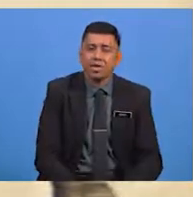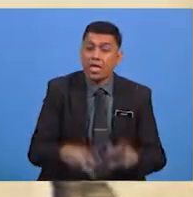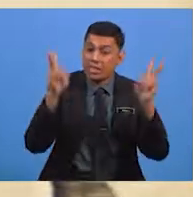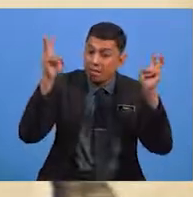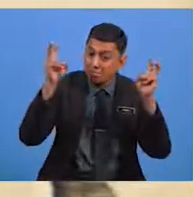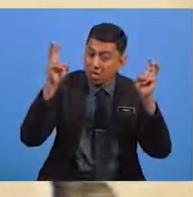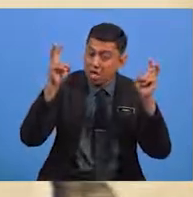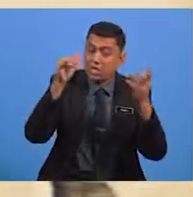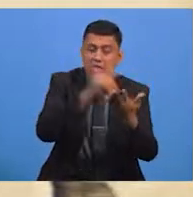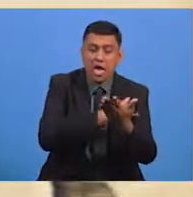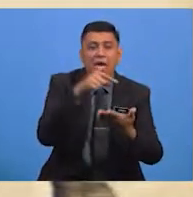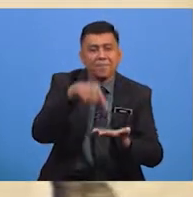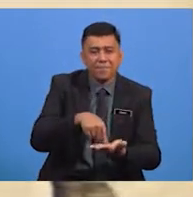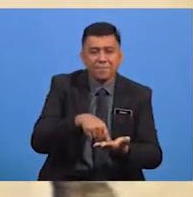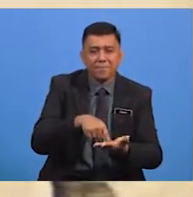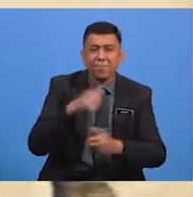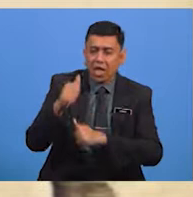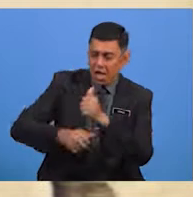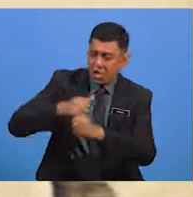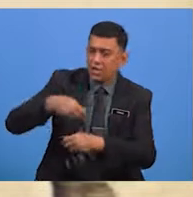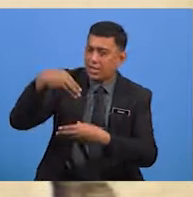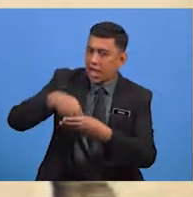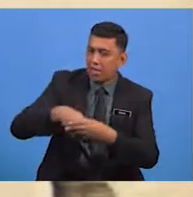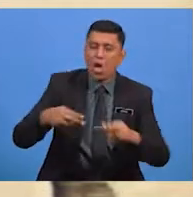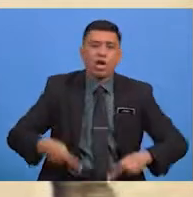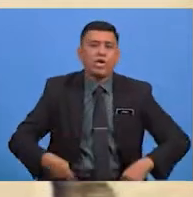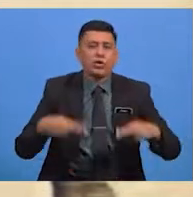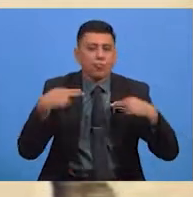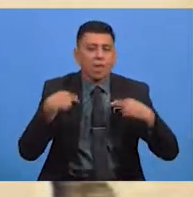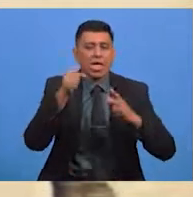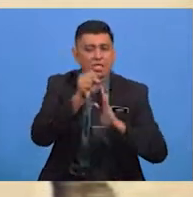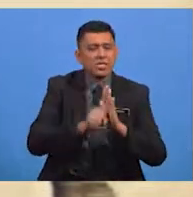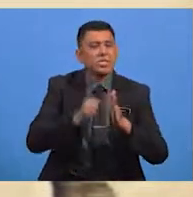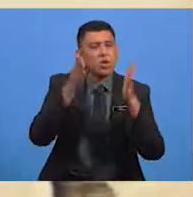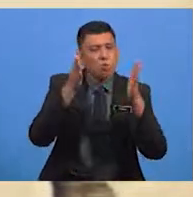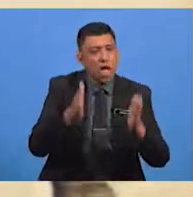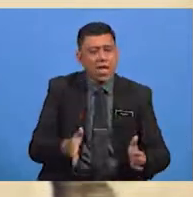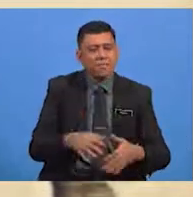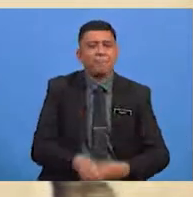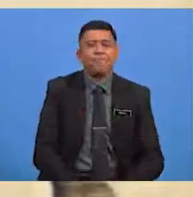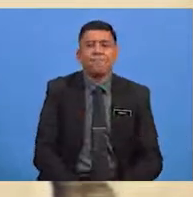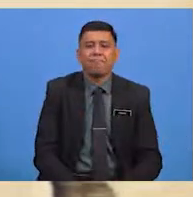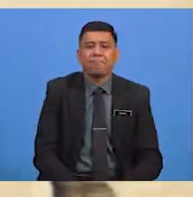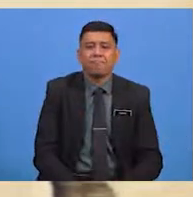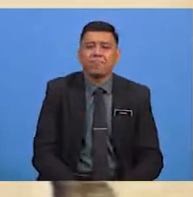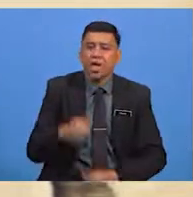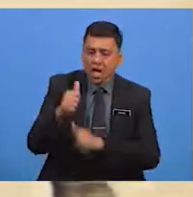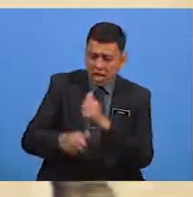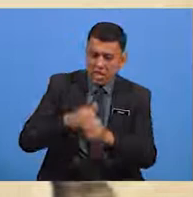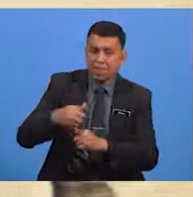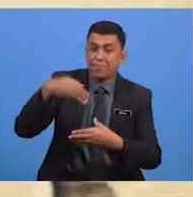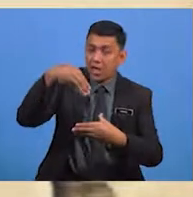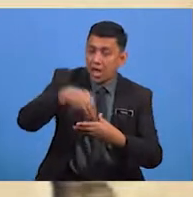Nuri Ini Ialah Adab Dalam Kehidupan Seseorang Cikgu Ulang Adab